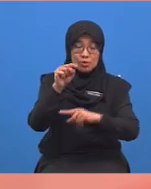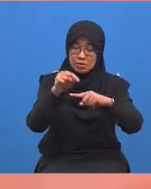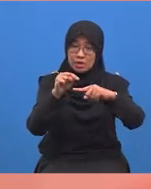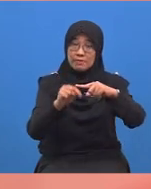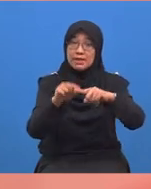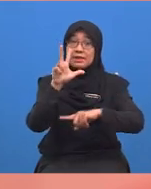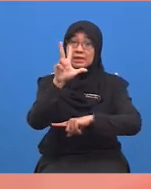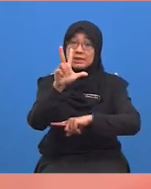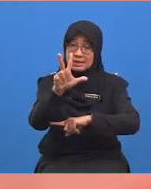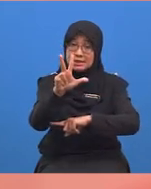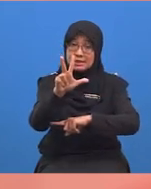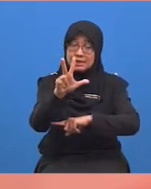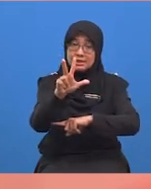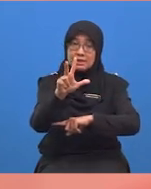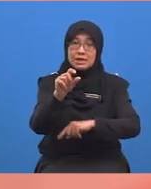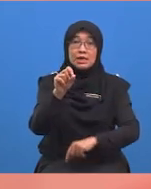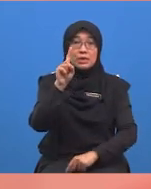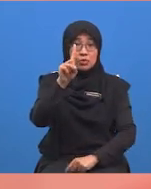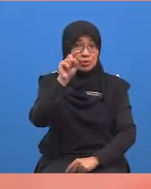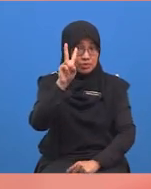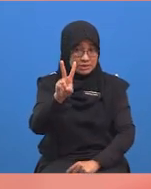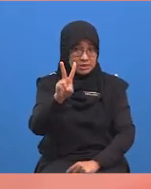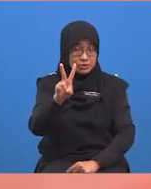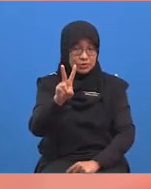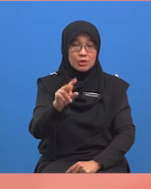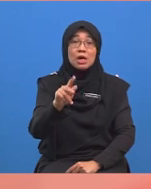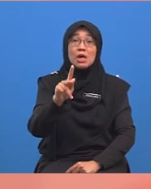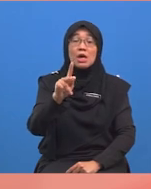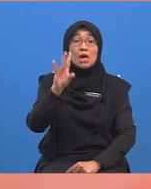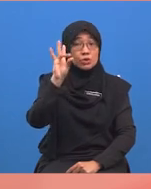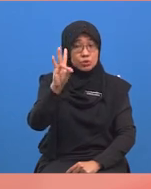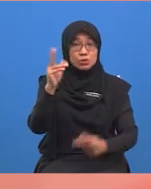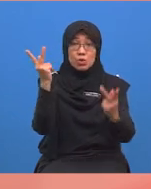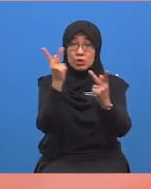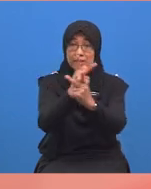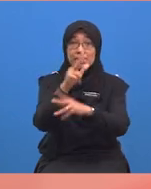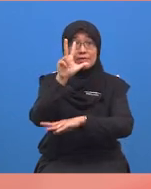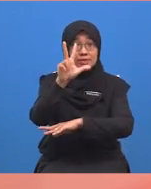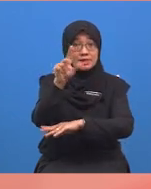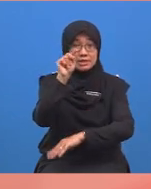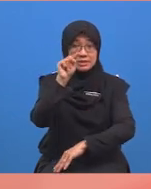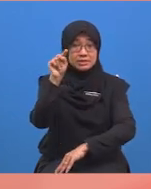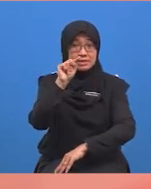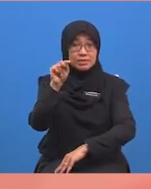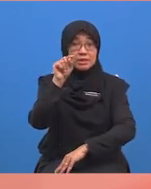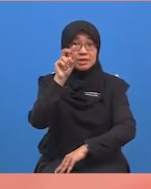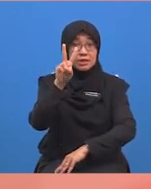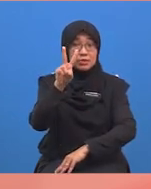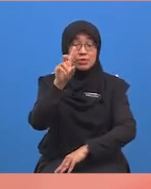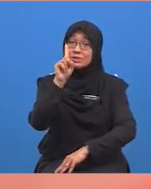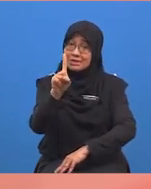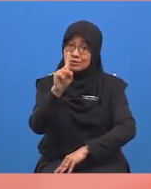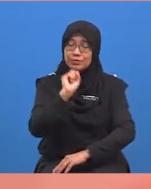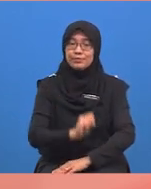bahagi tiga ialah dua puluh satu iaitu tujuh darab tiga sama dengan